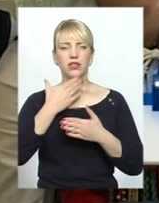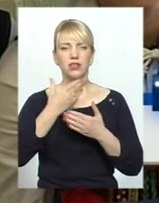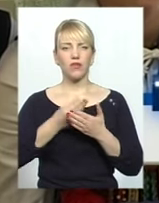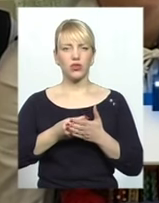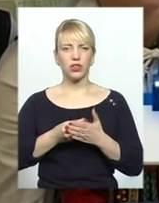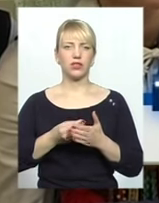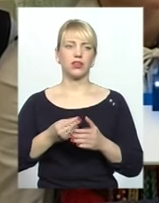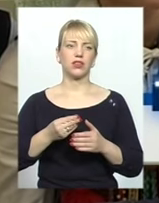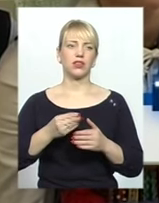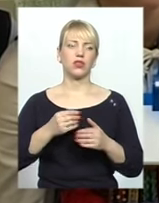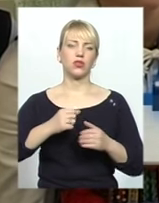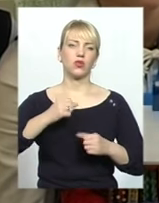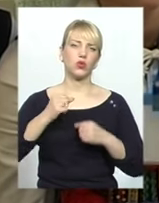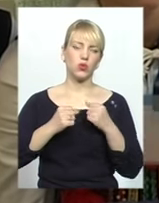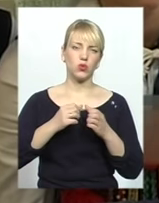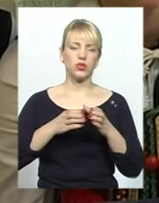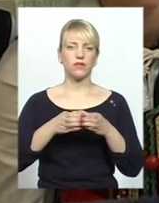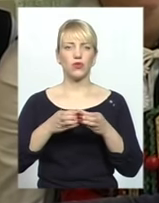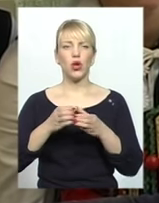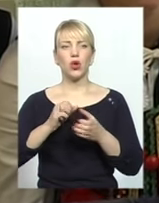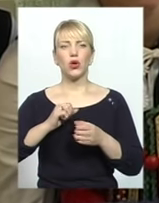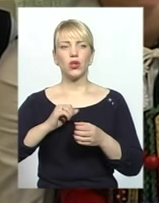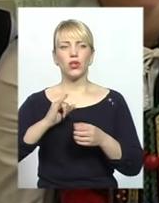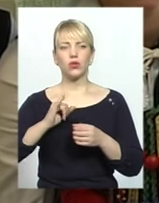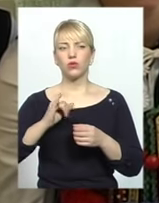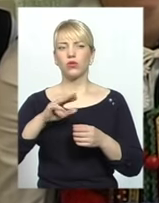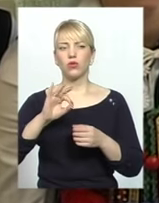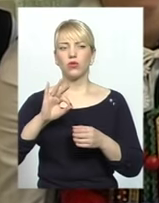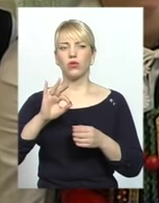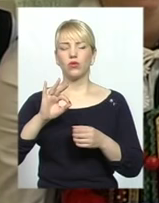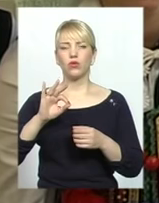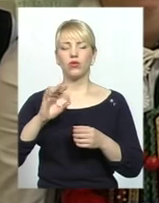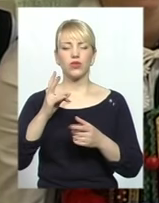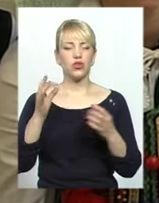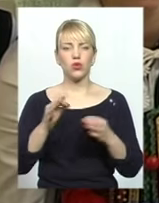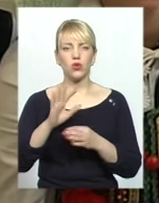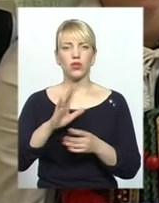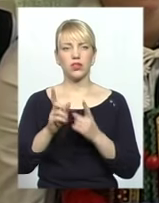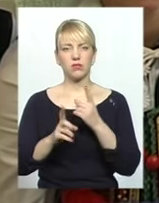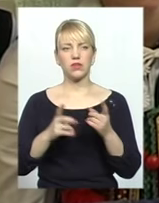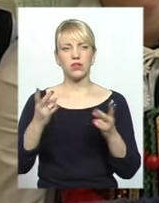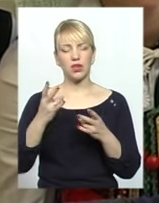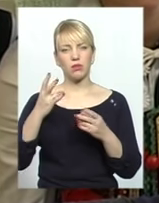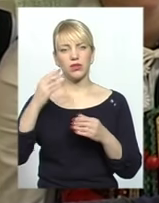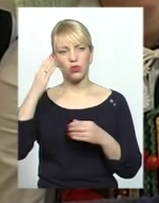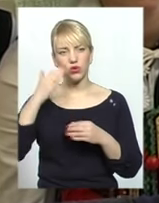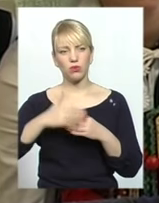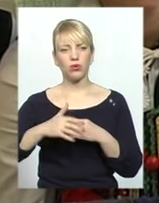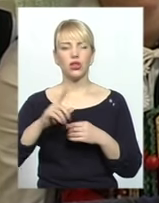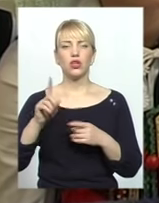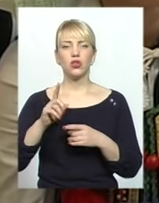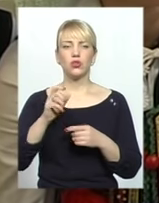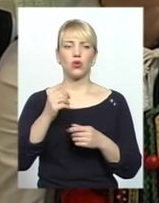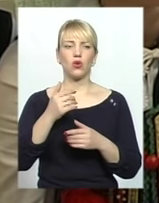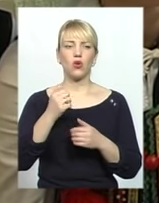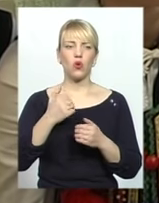поважати їх, то загалом ми нічого не змінимо. Треба, щоб кожен з нас у своєму серці зрозумів, що він хоче для себе і